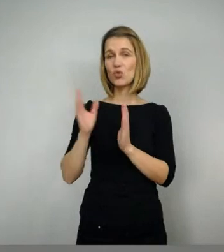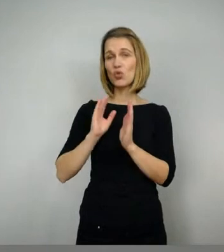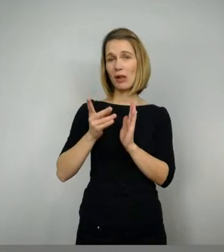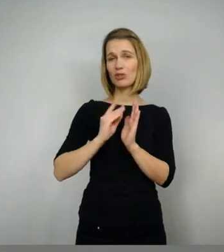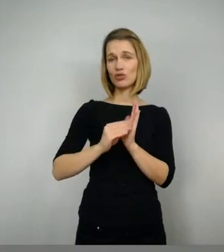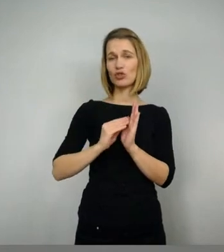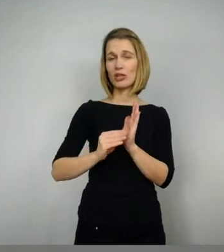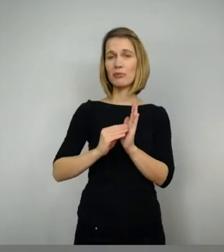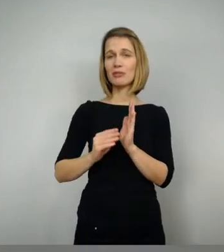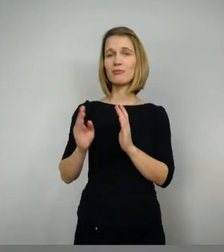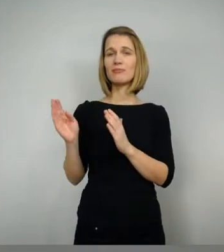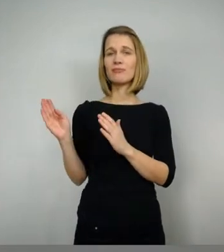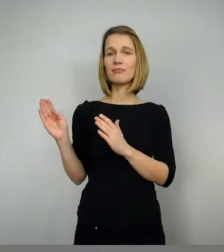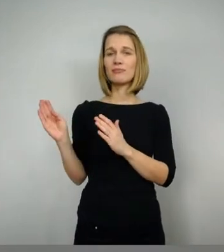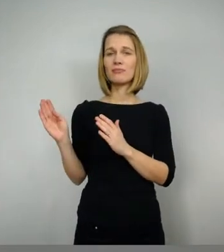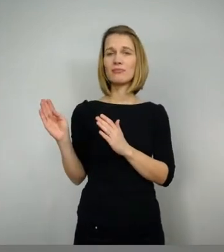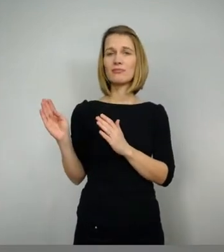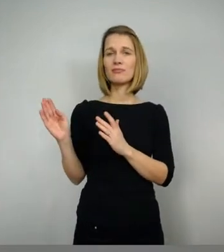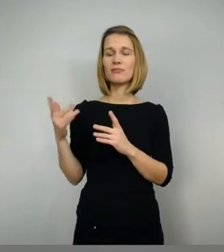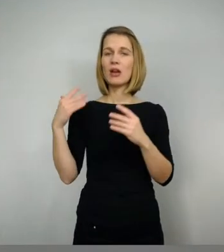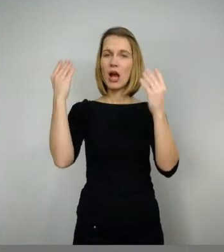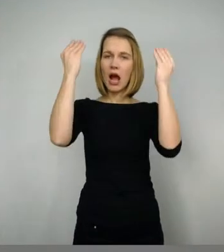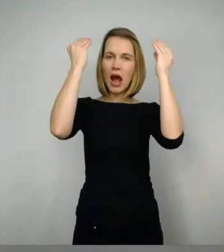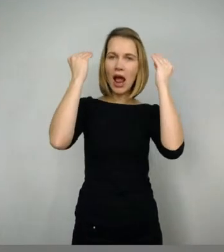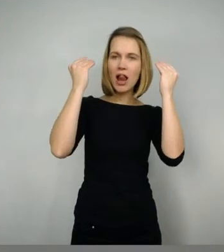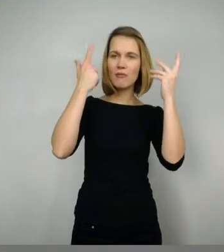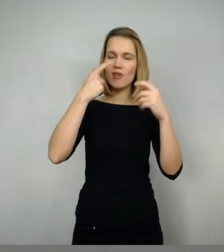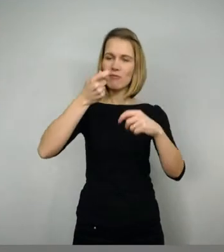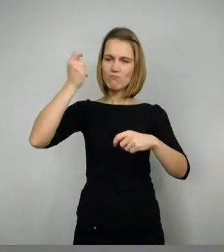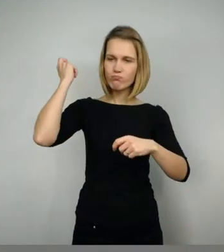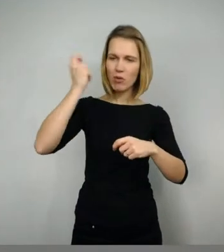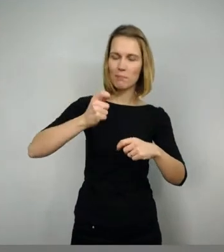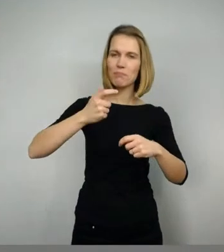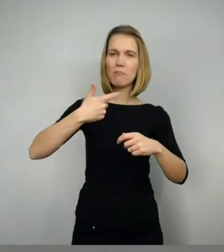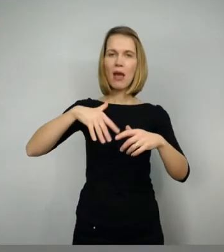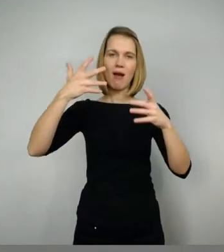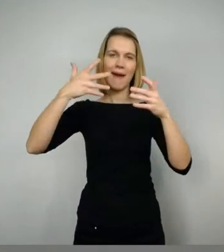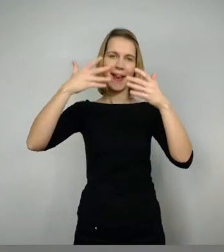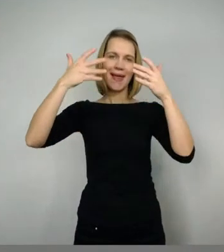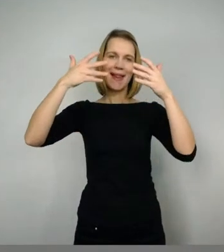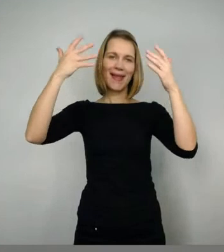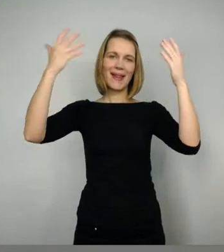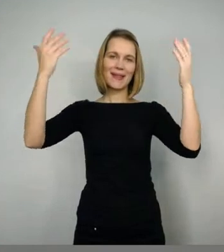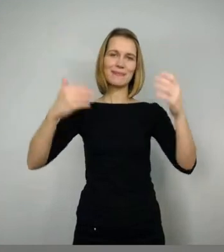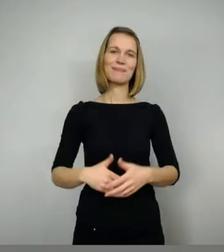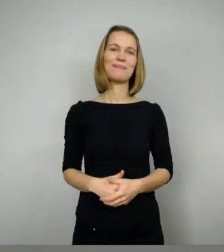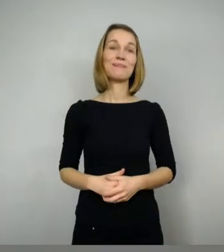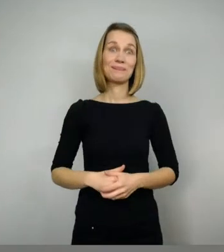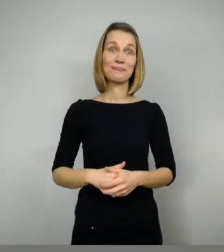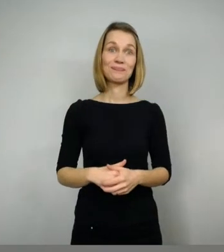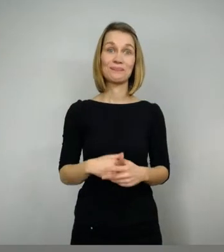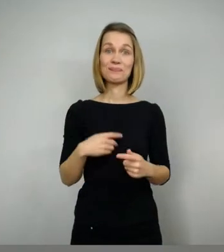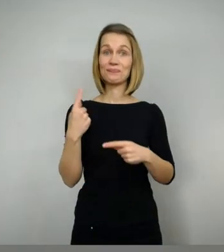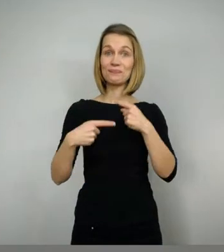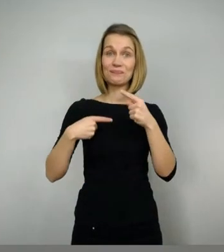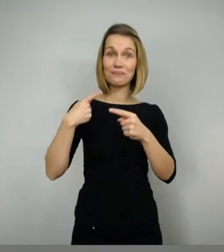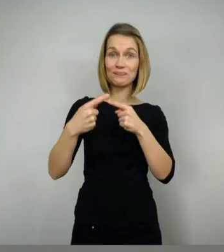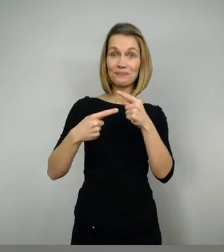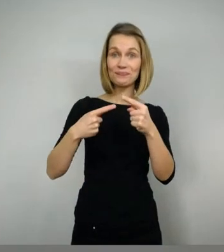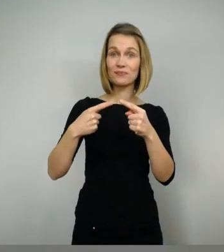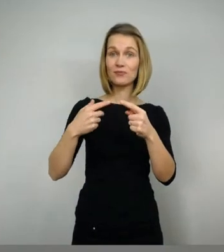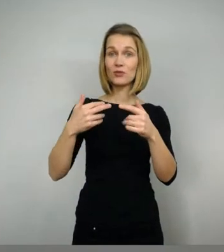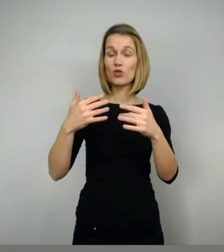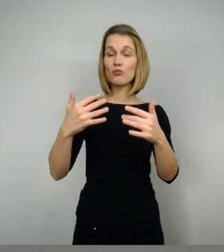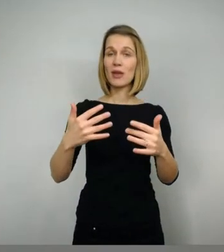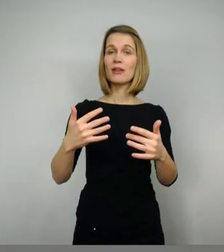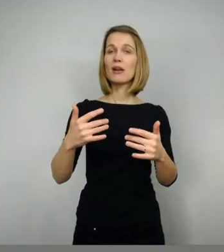dieser Helm, und er leuchtet immer wunderbar. Und schließlich erbeutet Dietrich dann